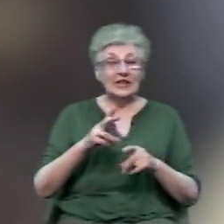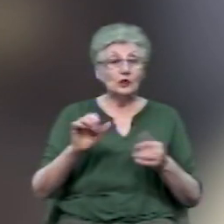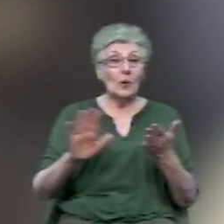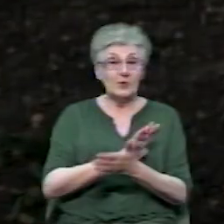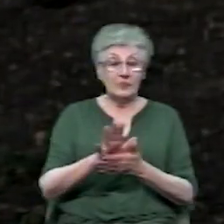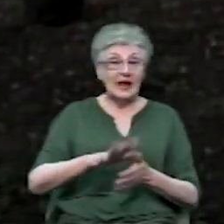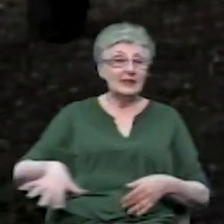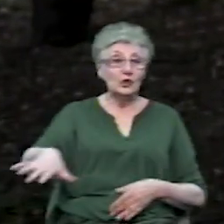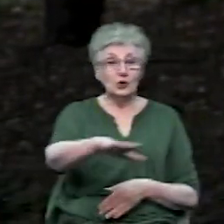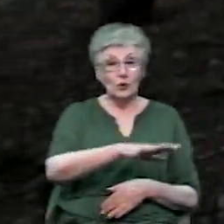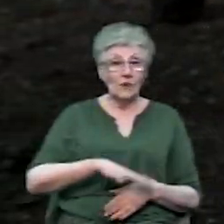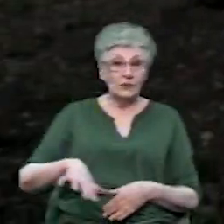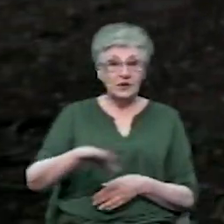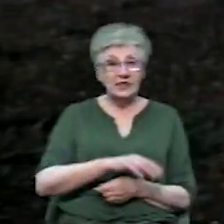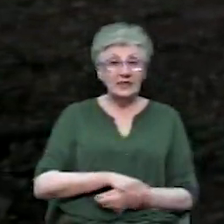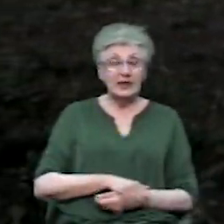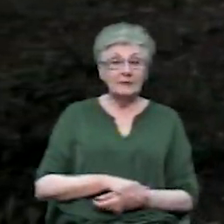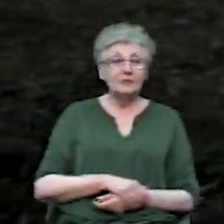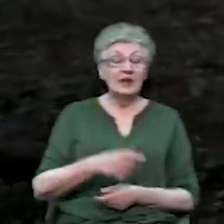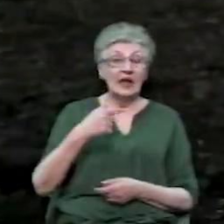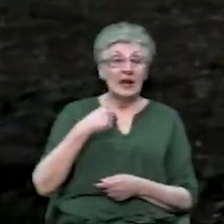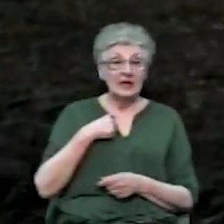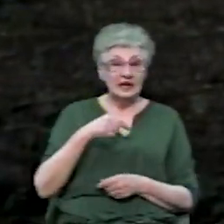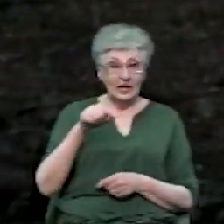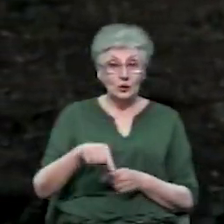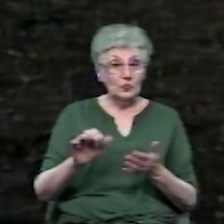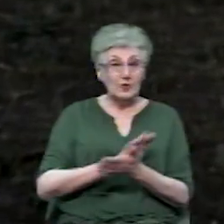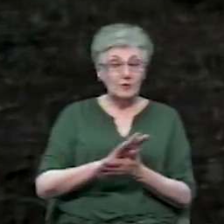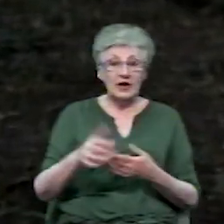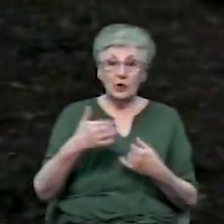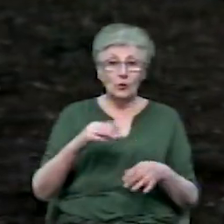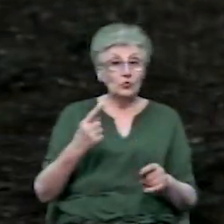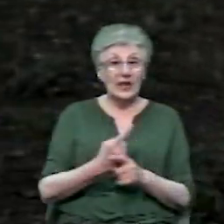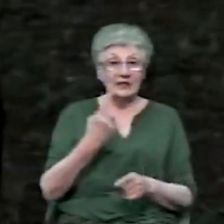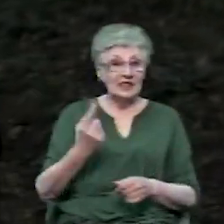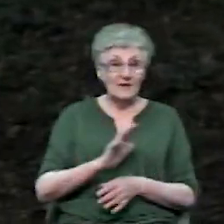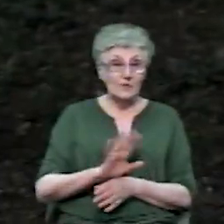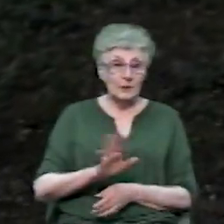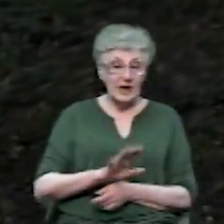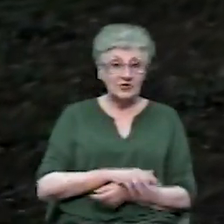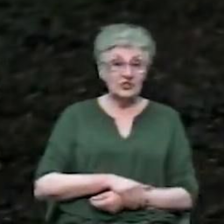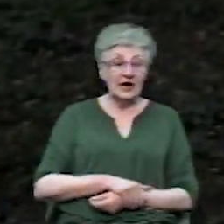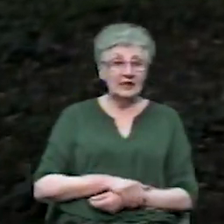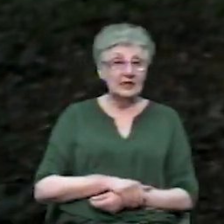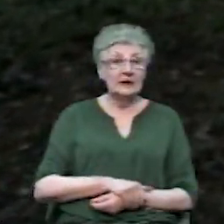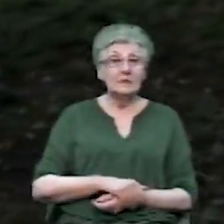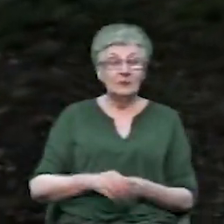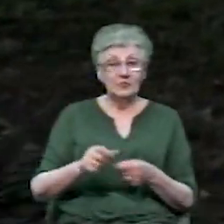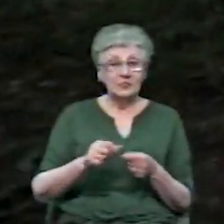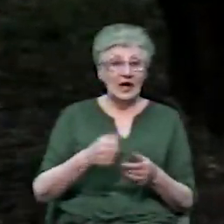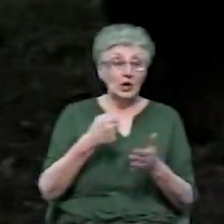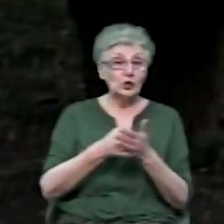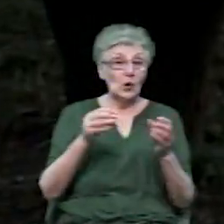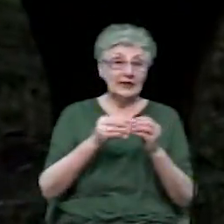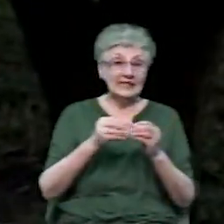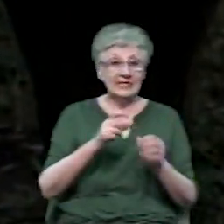довкілля. 5-7 хвилин на перший пакетик, ну і може до 10 хвилин на другий.